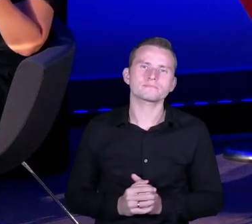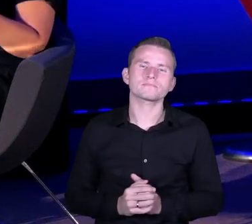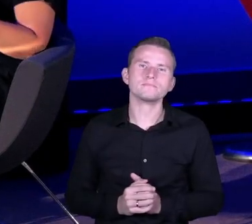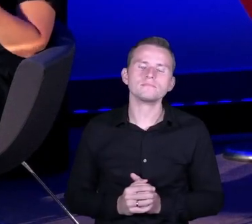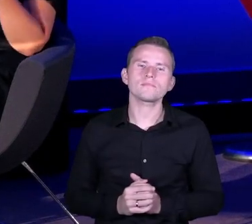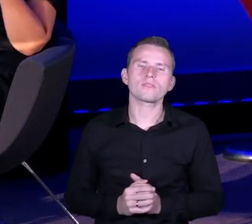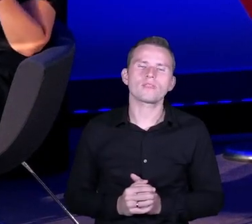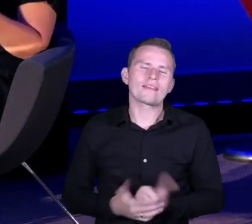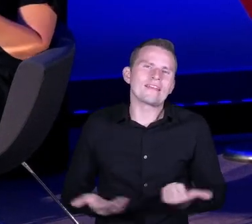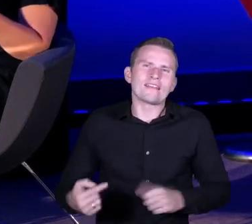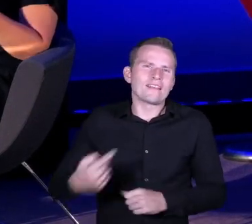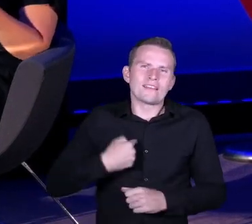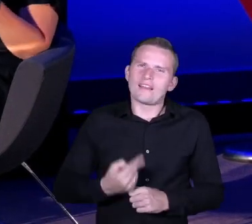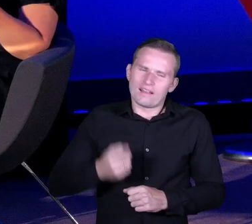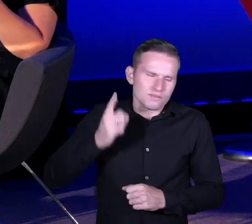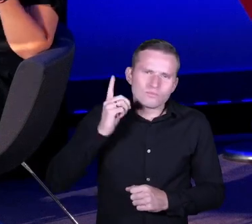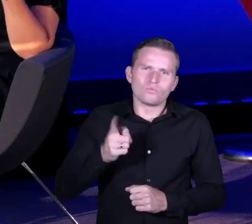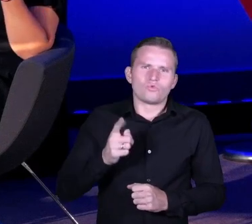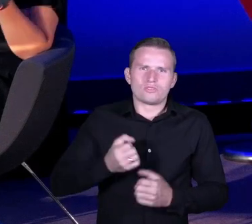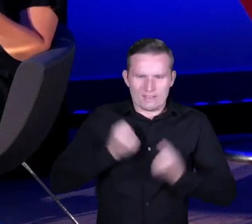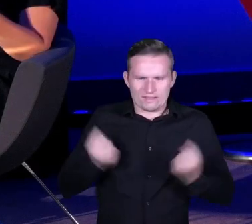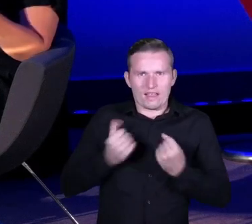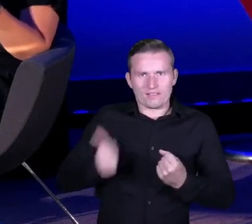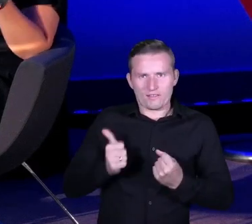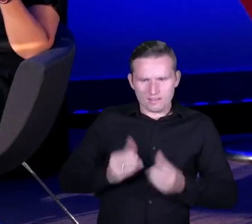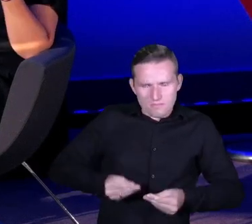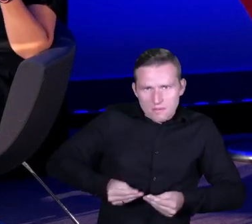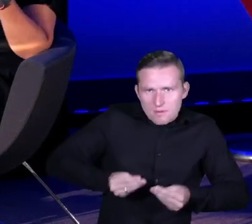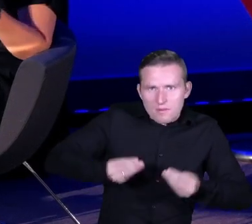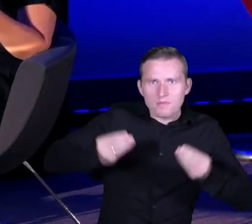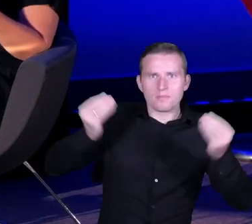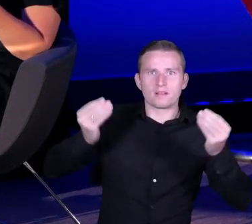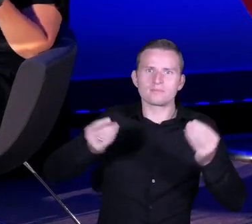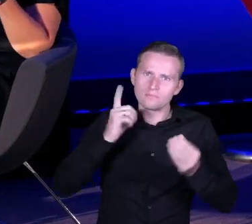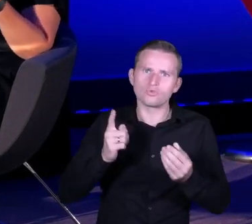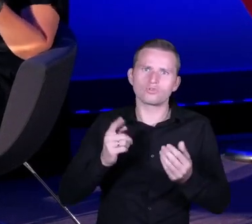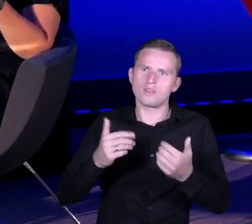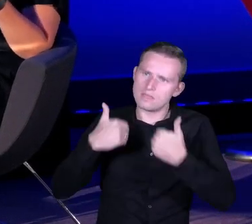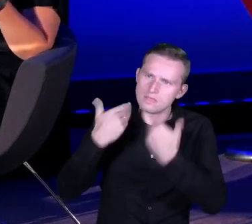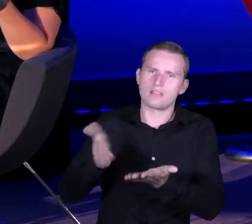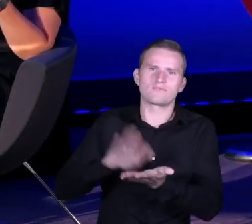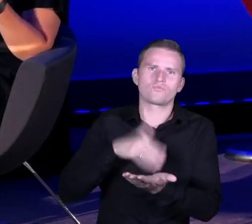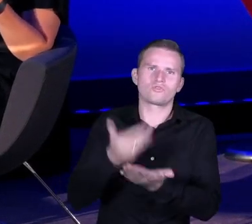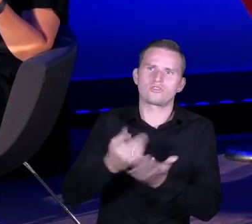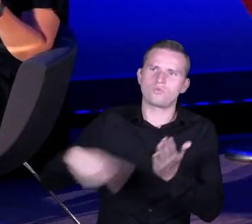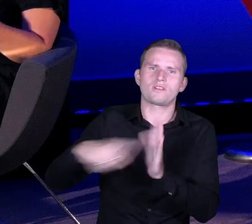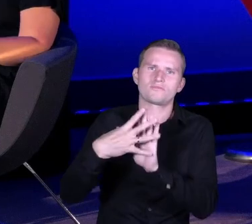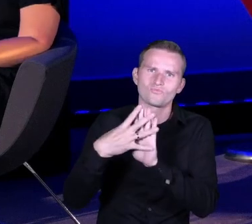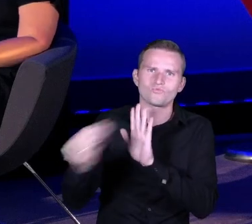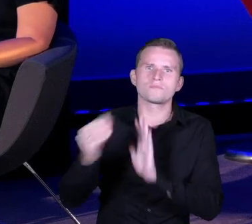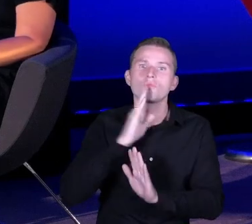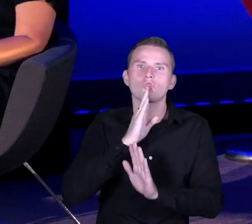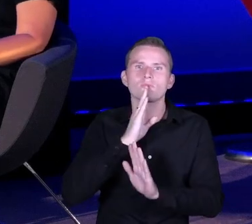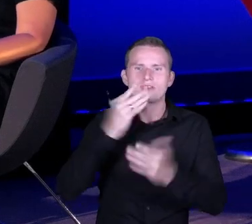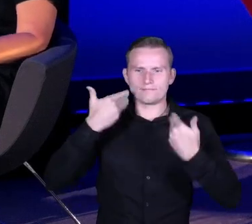Ja muszę rozwijać kompetencje, muszę modelować, muszę dawać przykład, tak pięknie powiem, świecić przykładem,